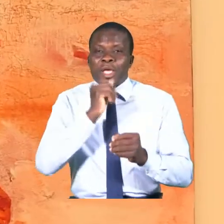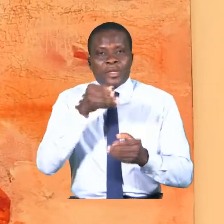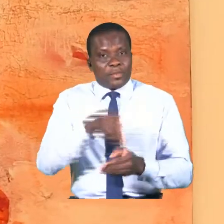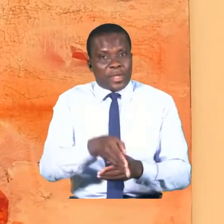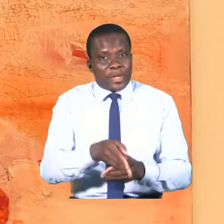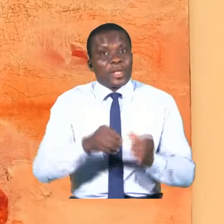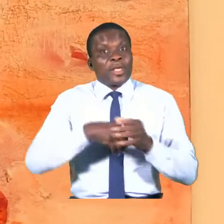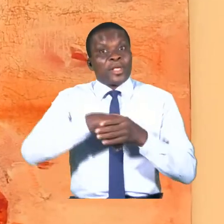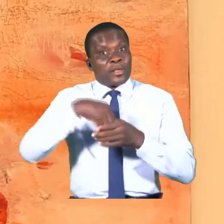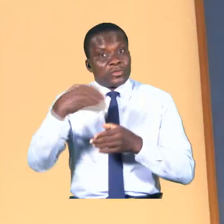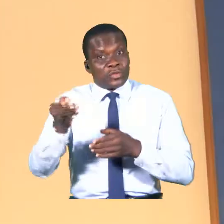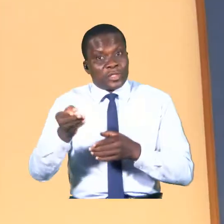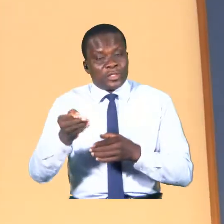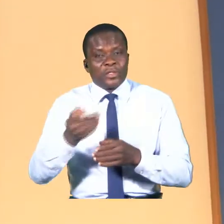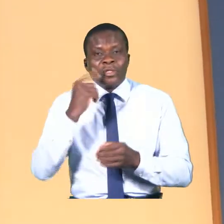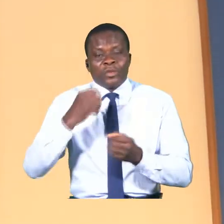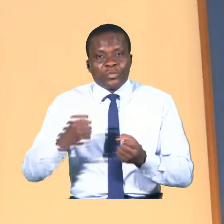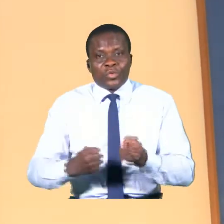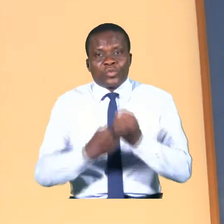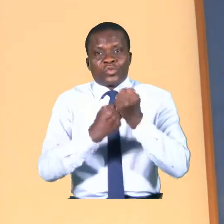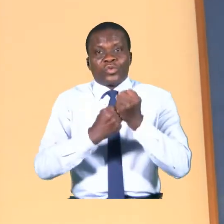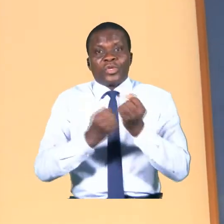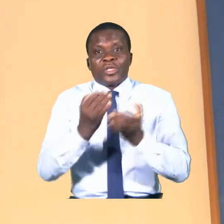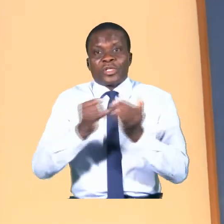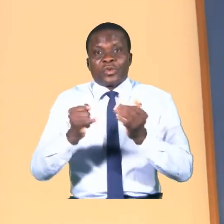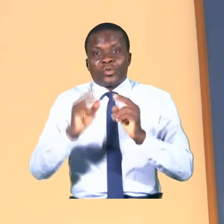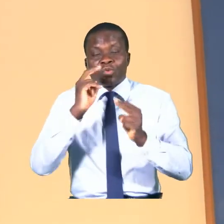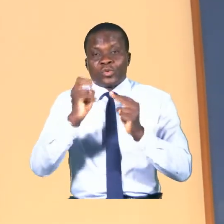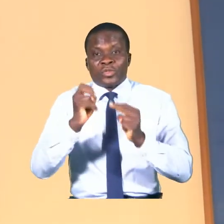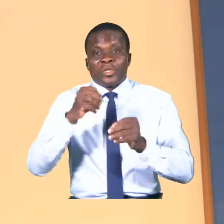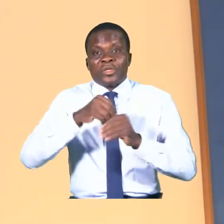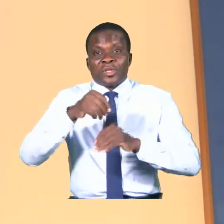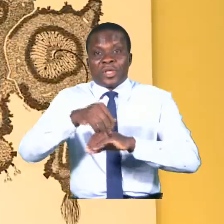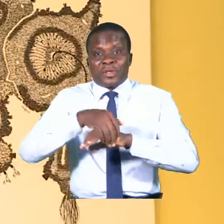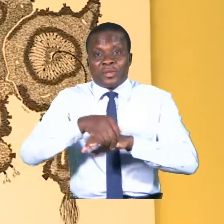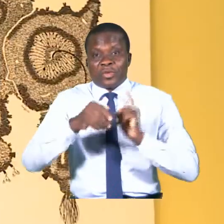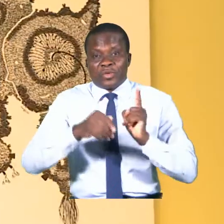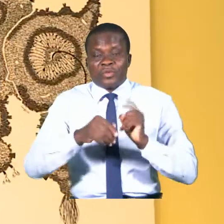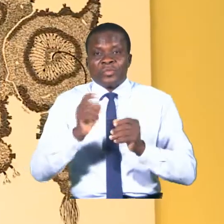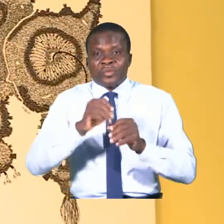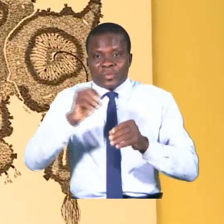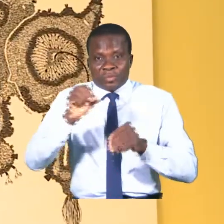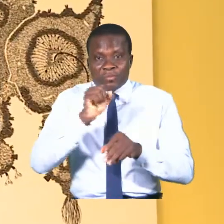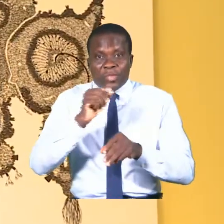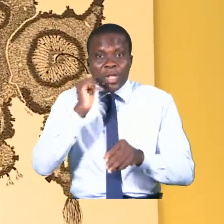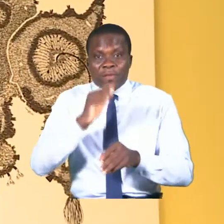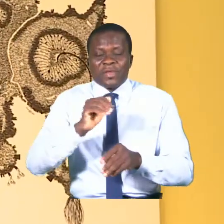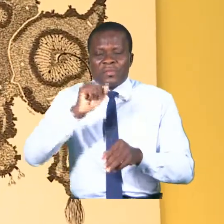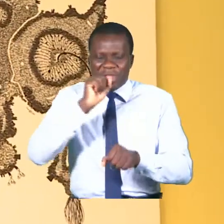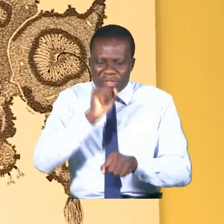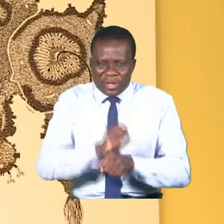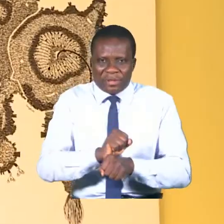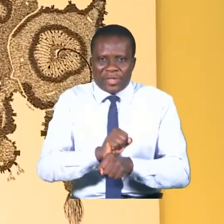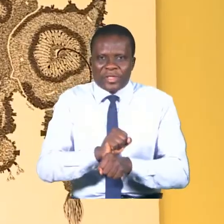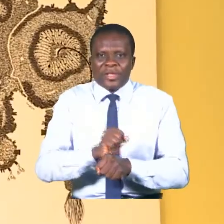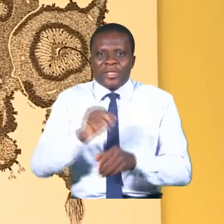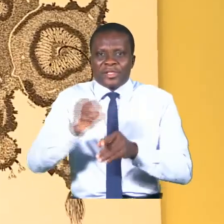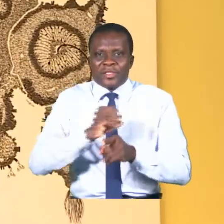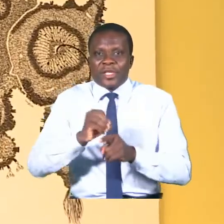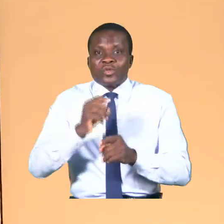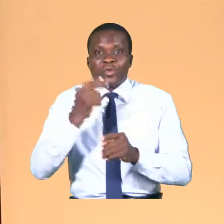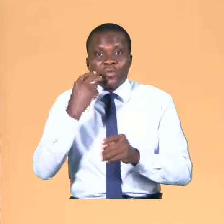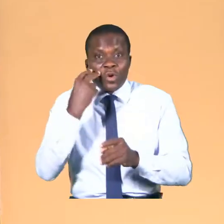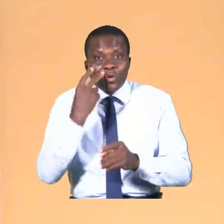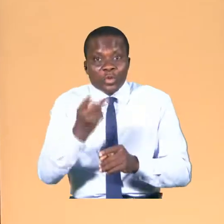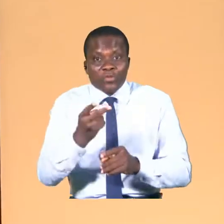national pour soutenir une thèse dans les agones. Elle, dont les œuvres, sont une osmose visuelle,